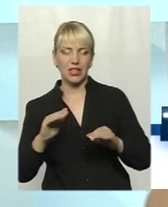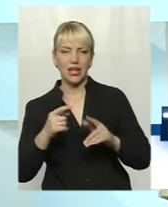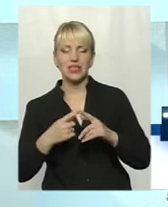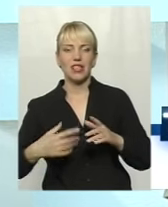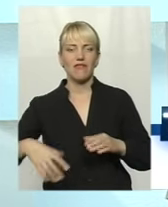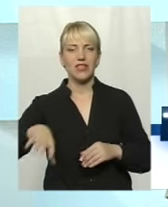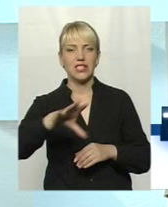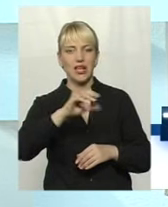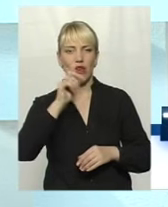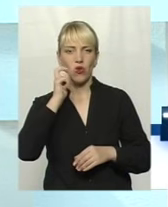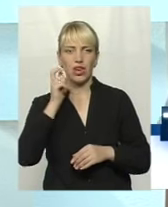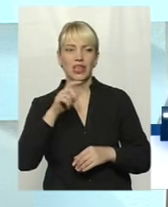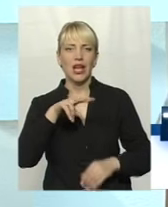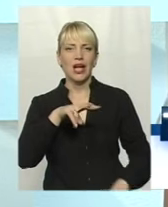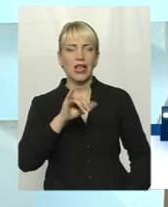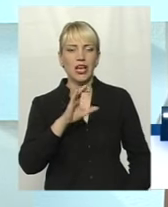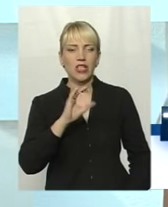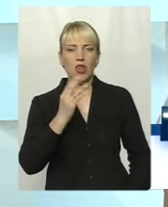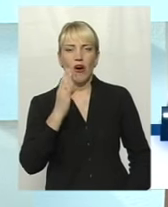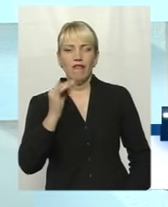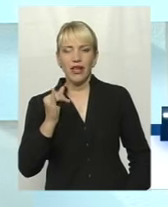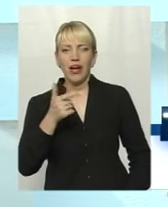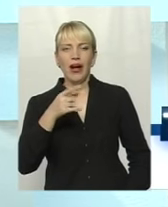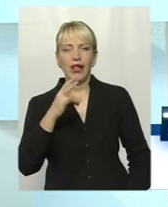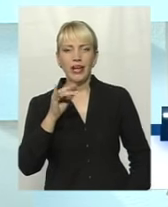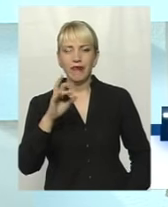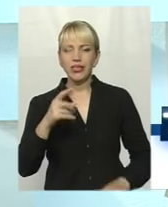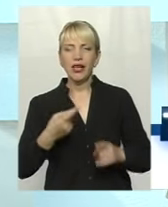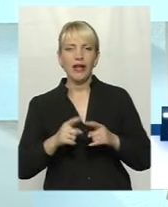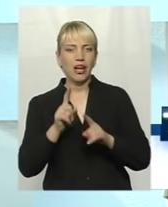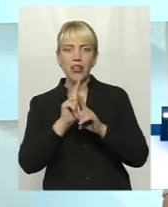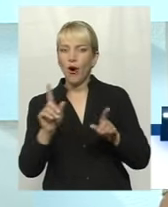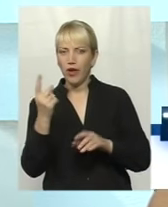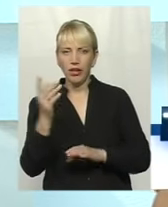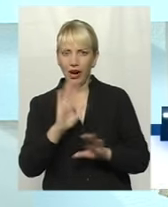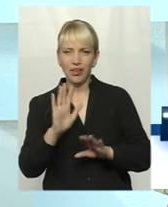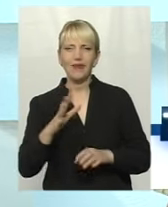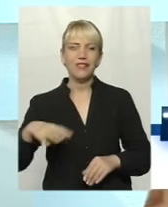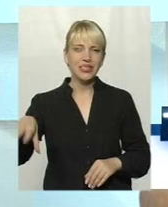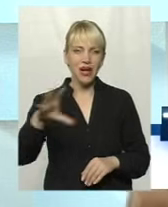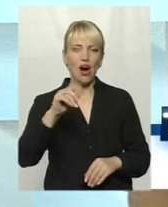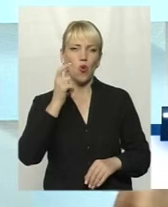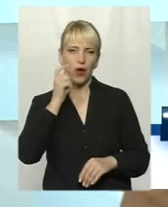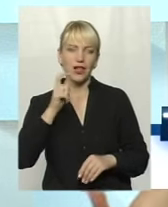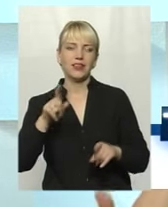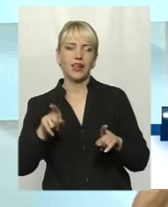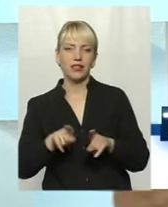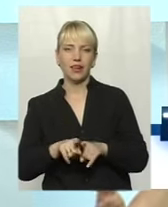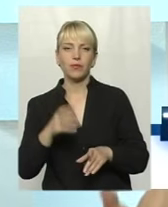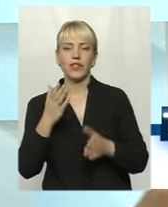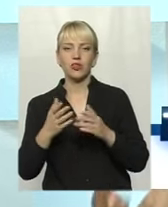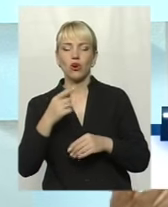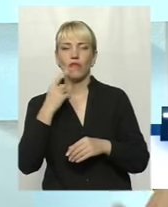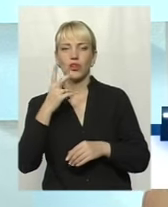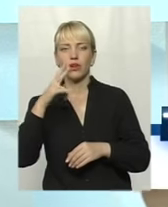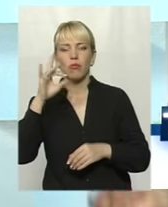унікальний лісовій грінівці, це вся Україна зараз в такій самій ситуації. Тому що, ну, коли говоримо за освіту і за